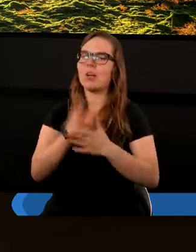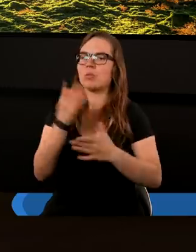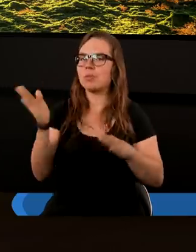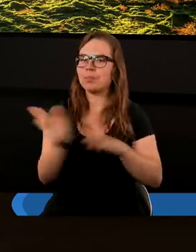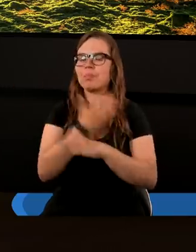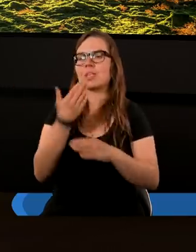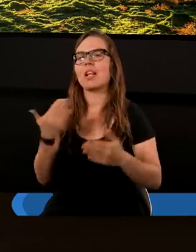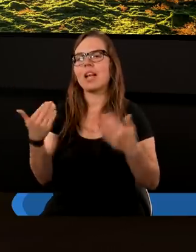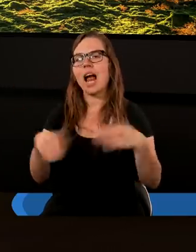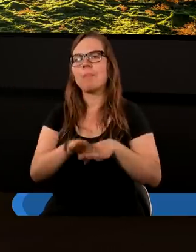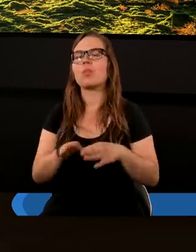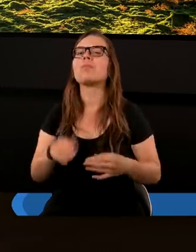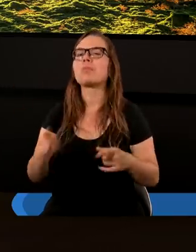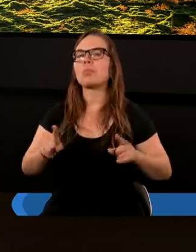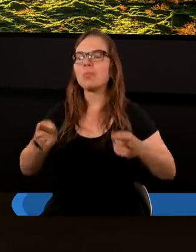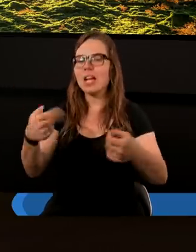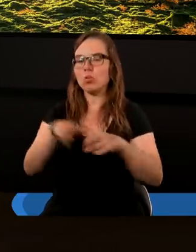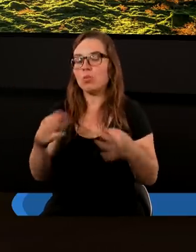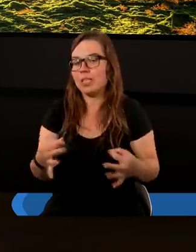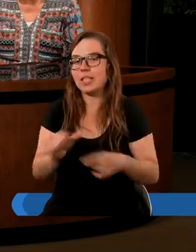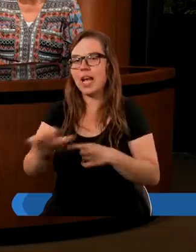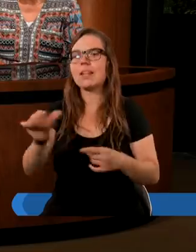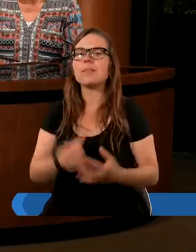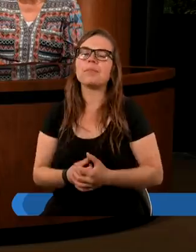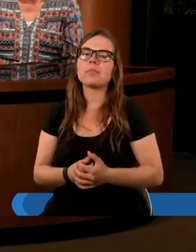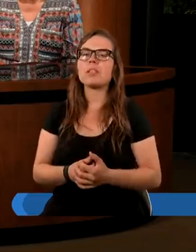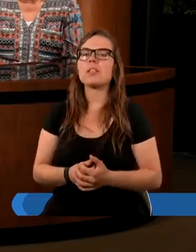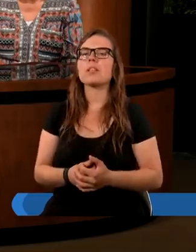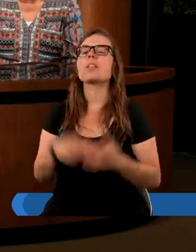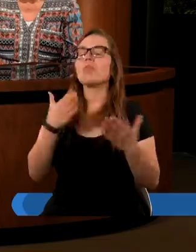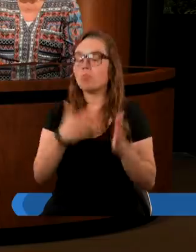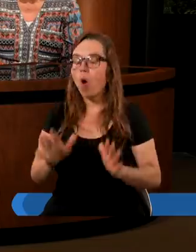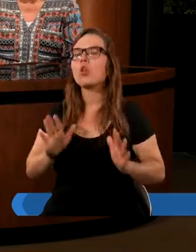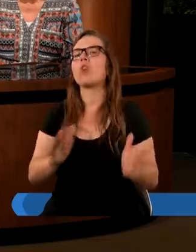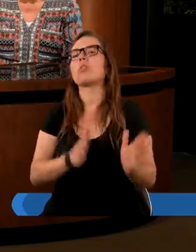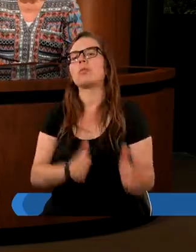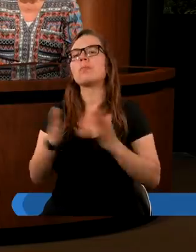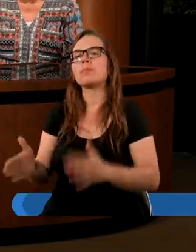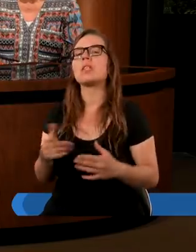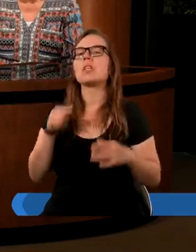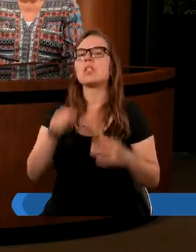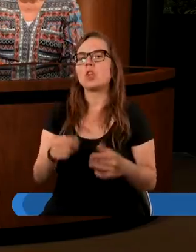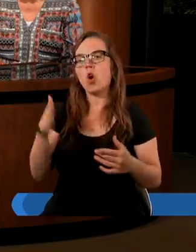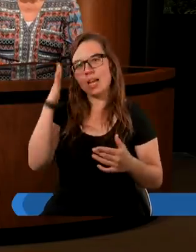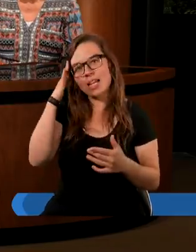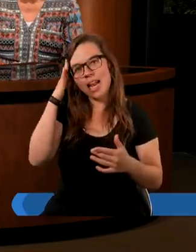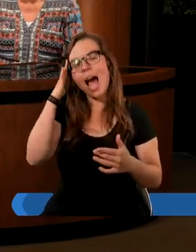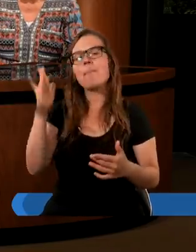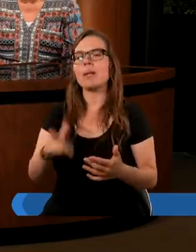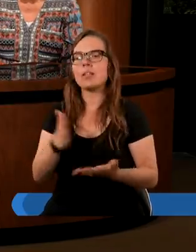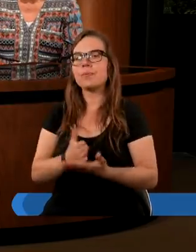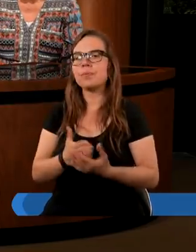które dzieje się dzisiaj. W porządku. To znamy